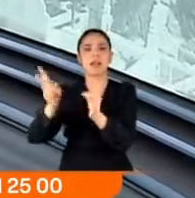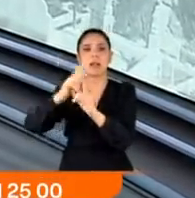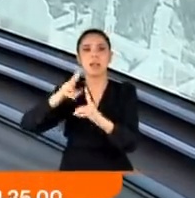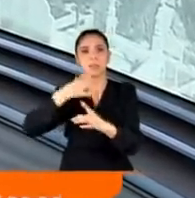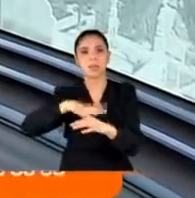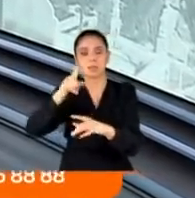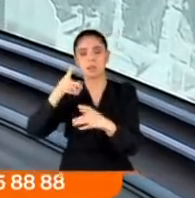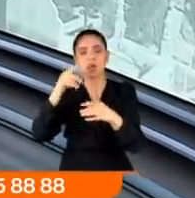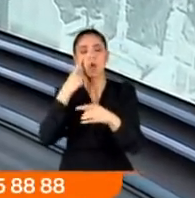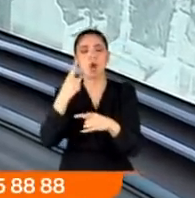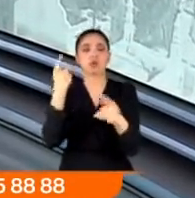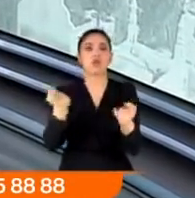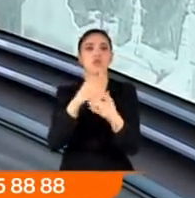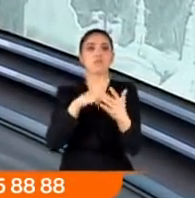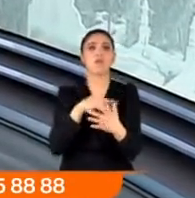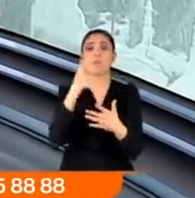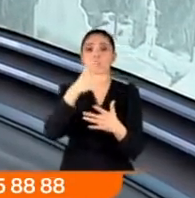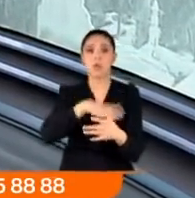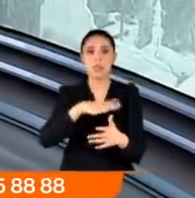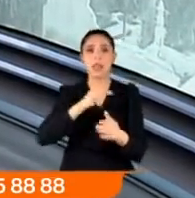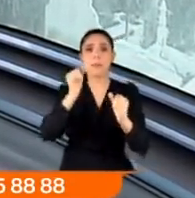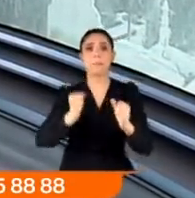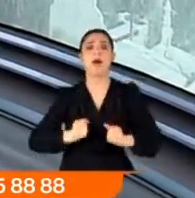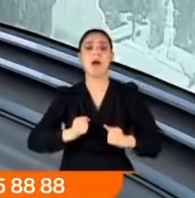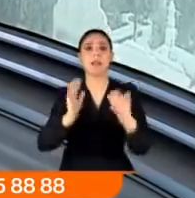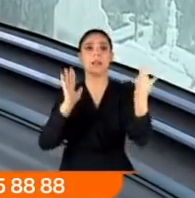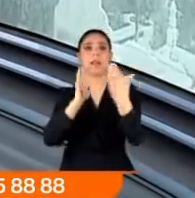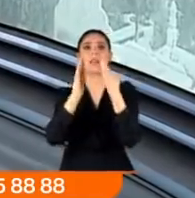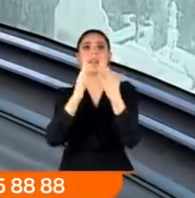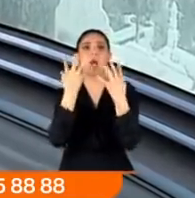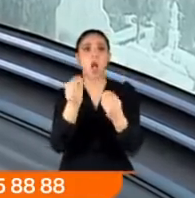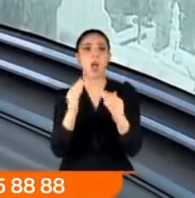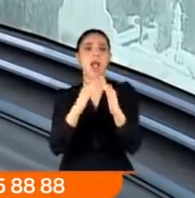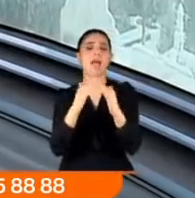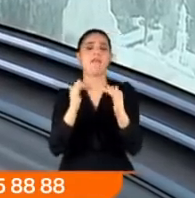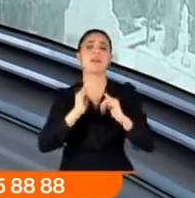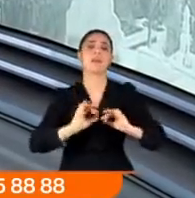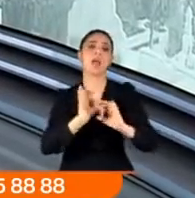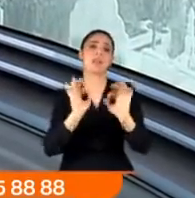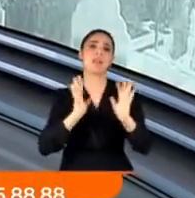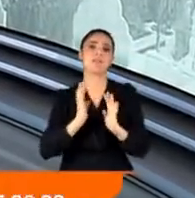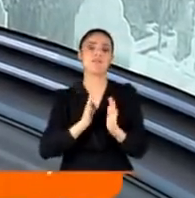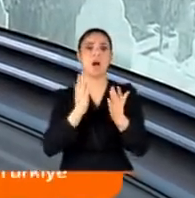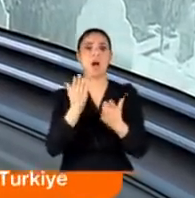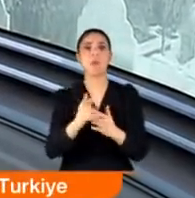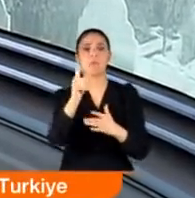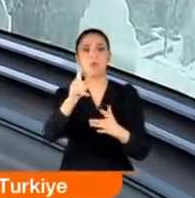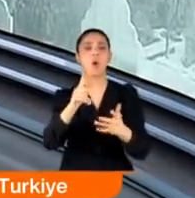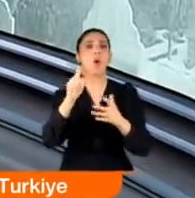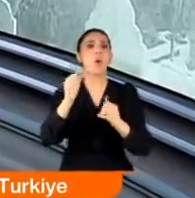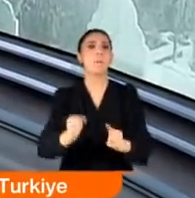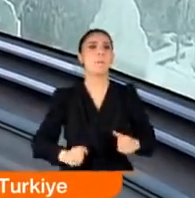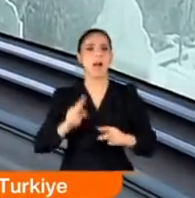istiyor. Bu yönde bir çalışma da var. Ama işte bu taraf parkın karşısında olan evleri rahatsız ediyor orada oturanları. Hatta öyle ki park